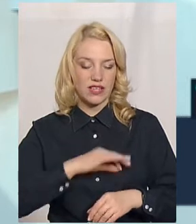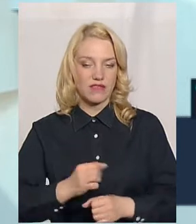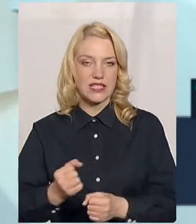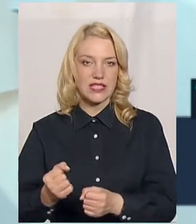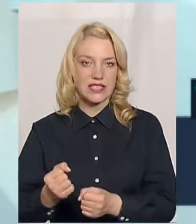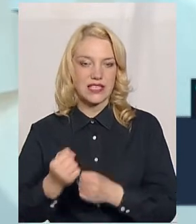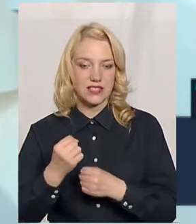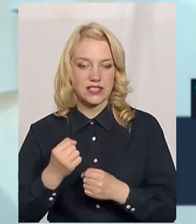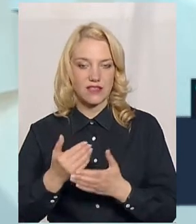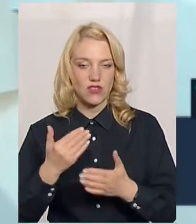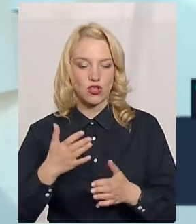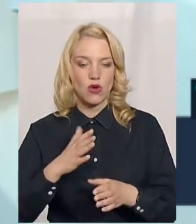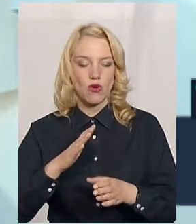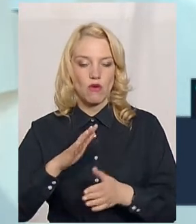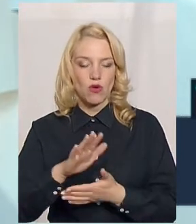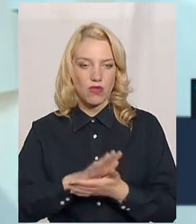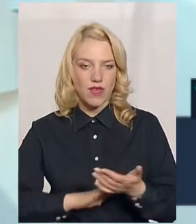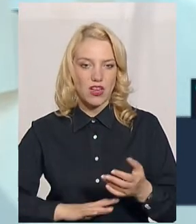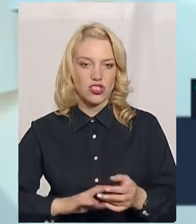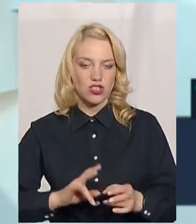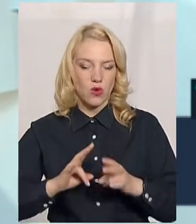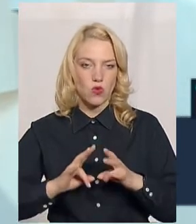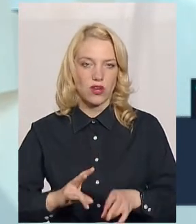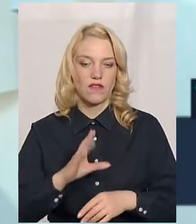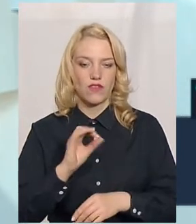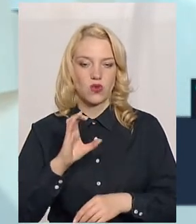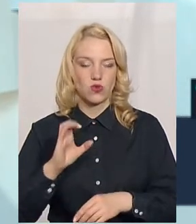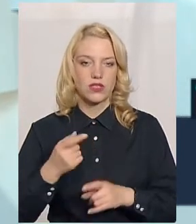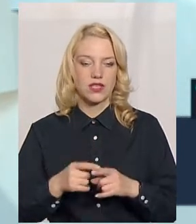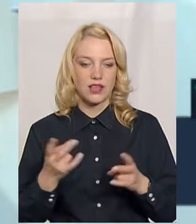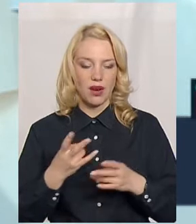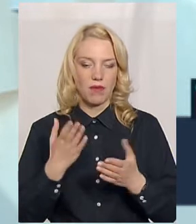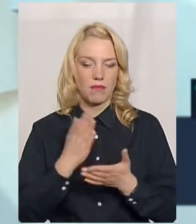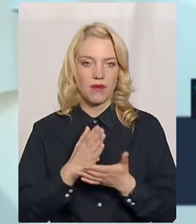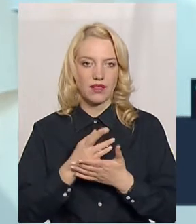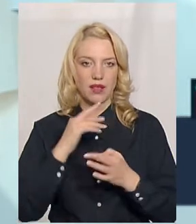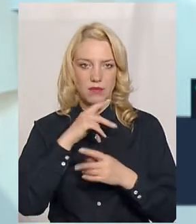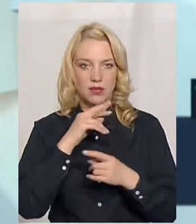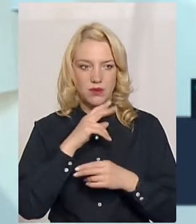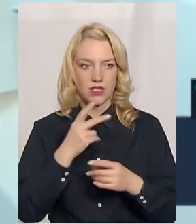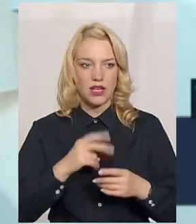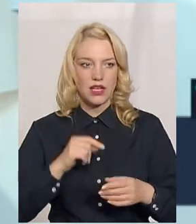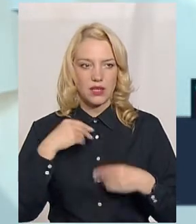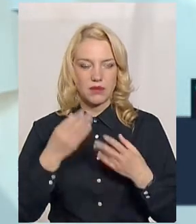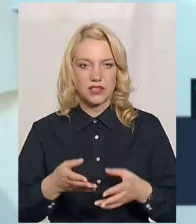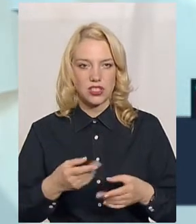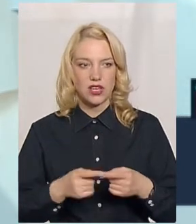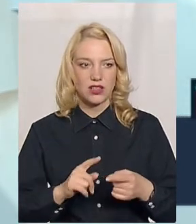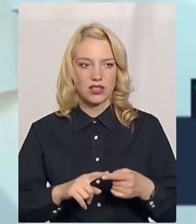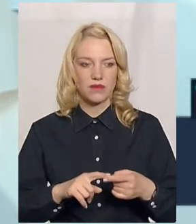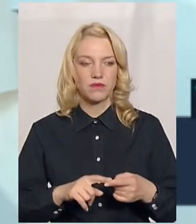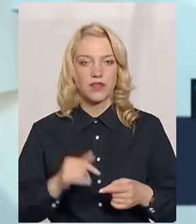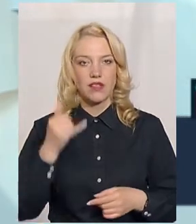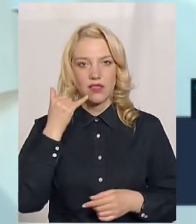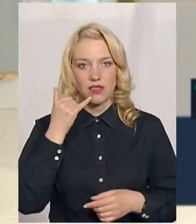від подальшого враження вірусом. Для цього просто потрібно мати препарат і призначати лікування з моменту виявлення пацієнта. І